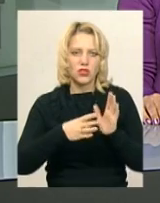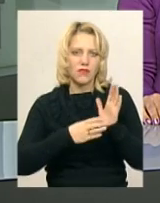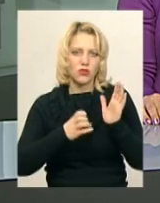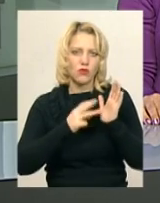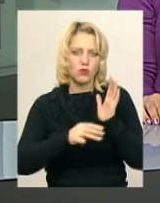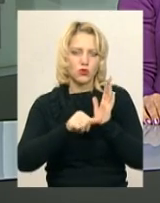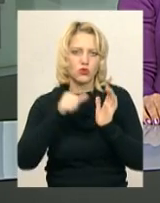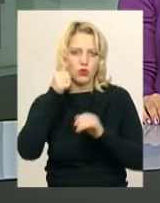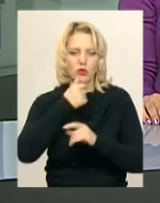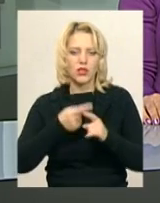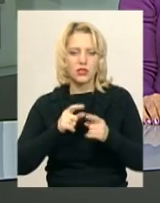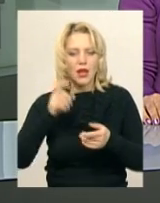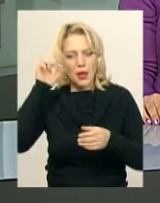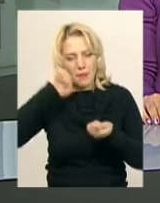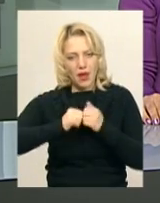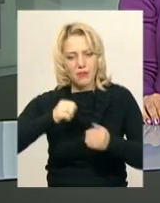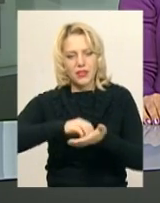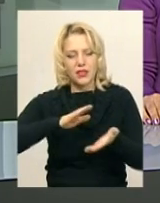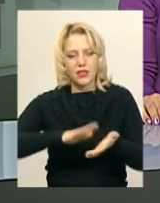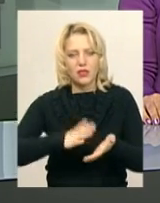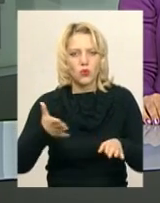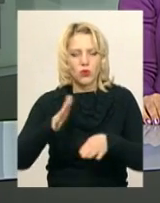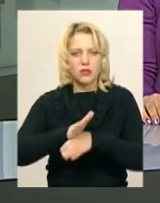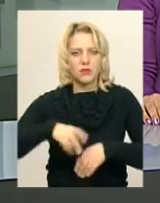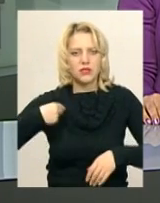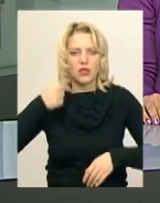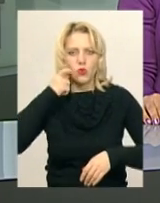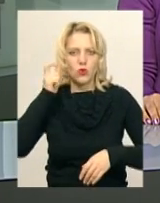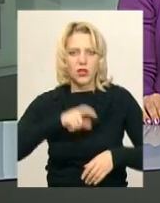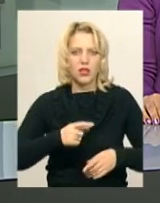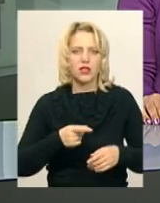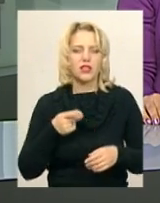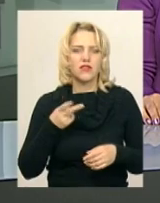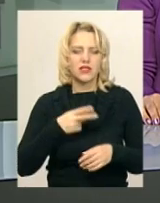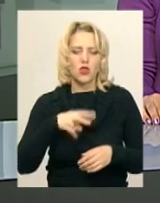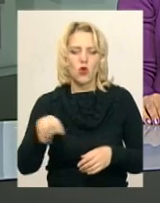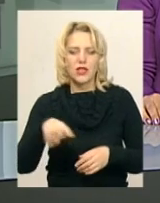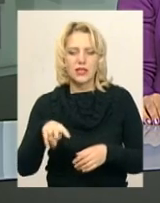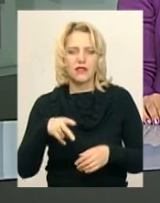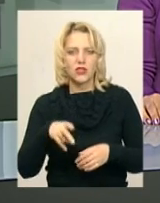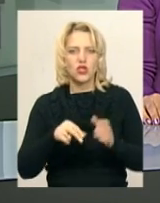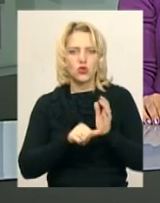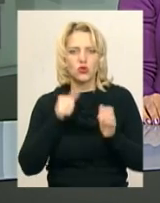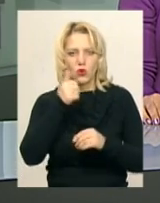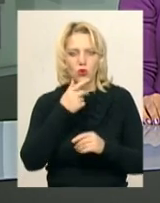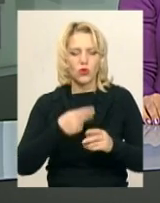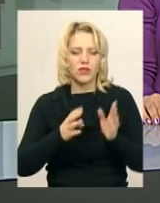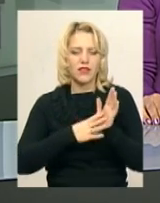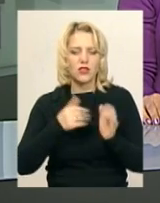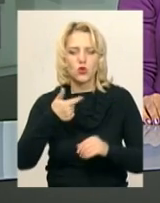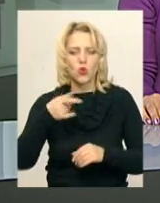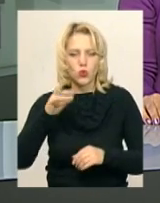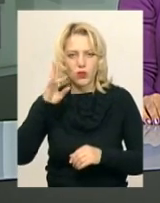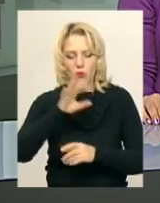'ятна дата була затверджена указом президента України 10 листопада 2006 року. Саме 14 грудня було офіційно